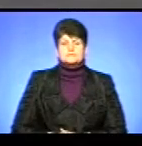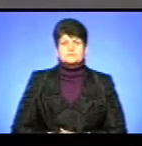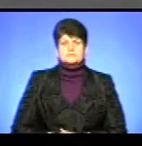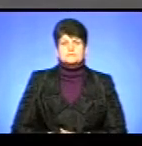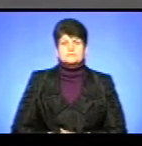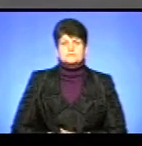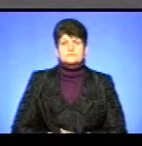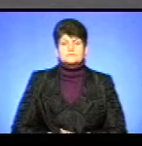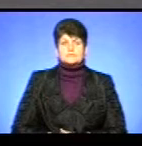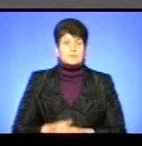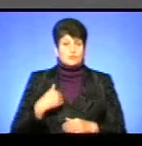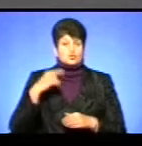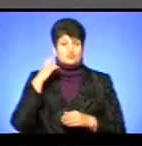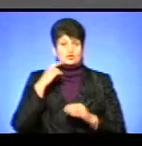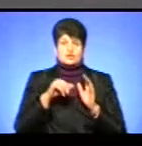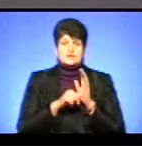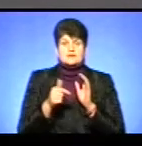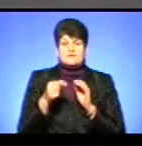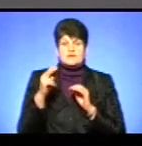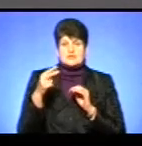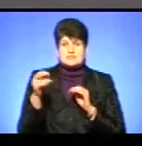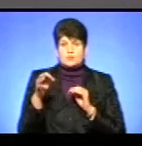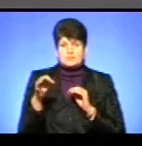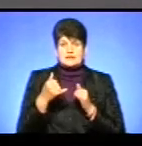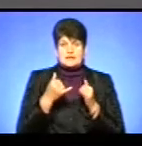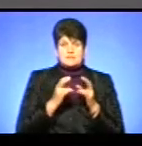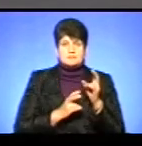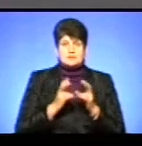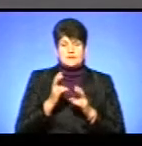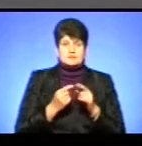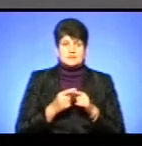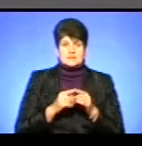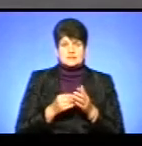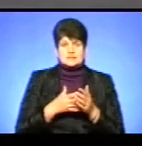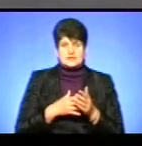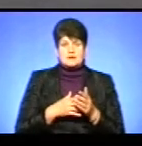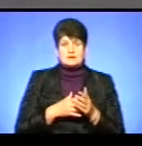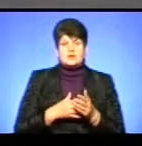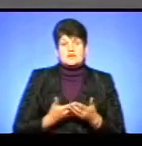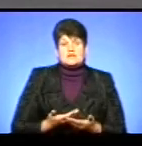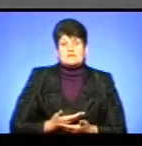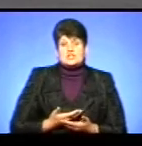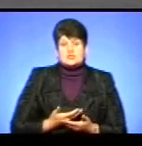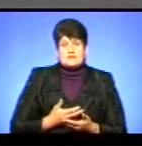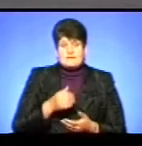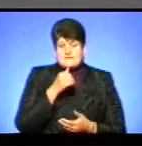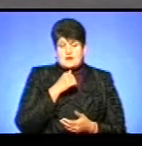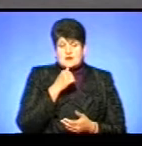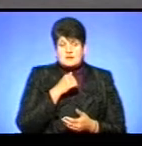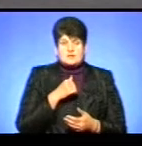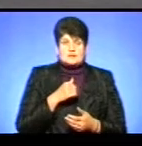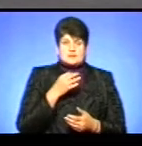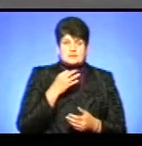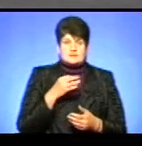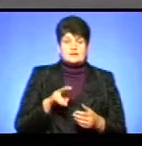Власне, ми почули, що 6 гривень і 20 копійок – це для комунального підприємства тариф виживання. Так зазначив і процитую